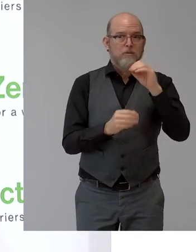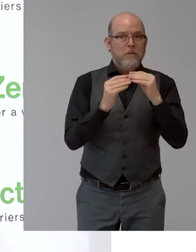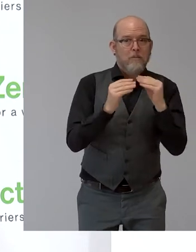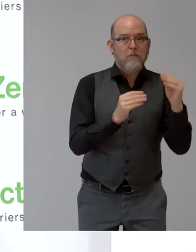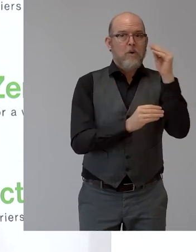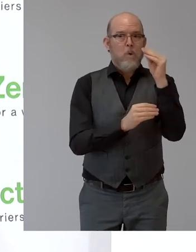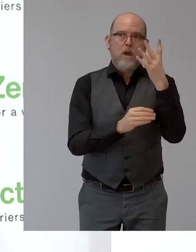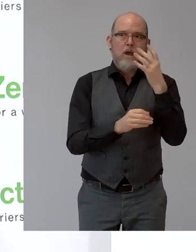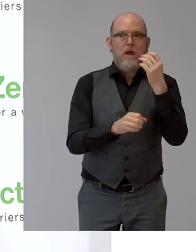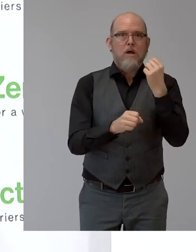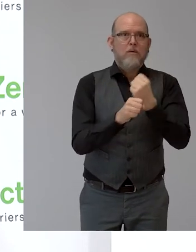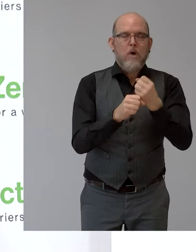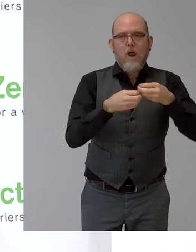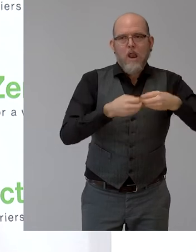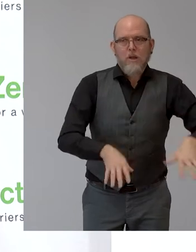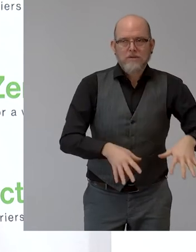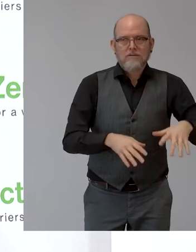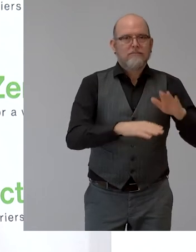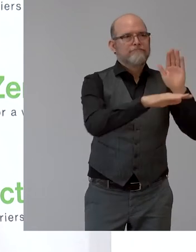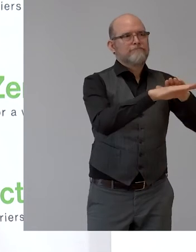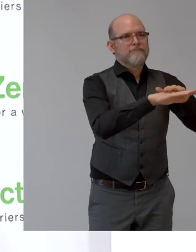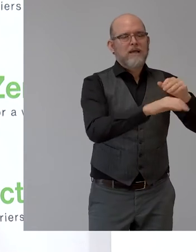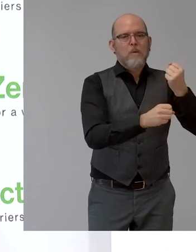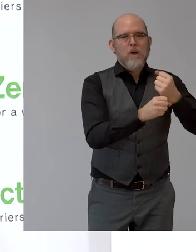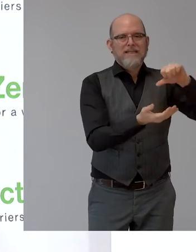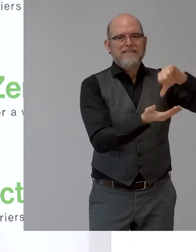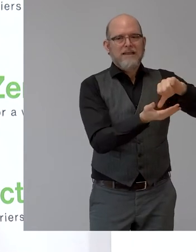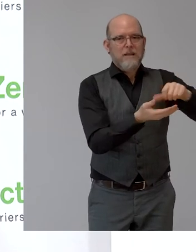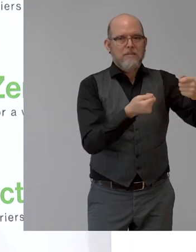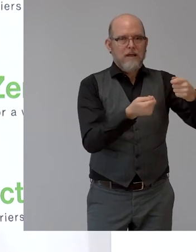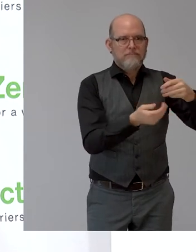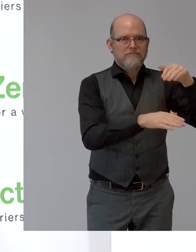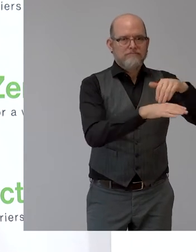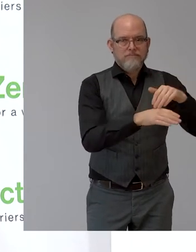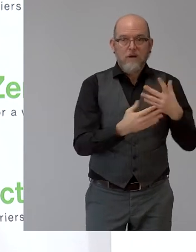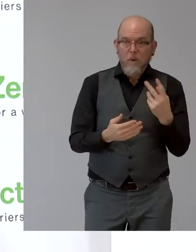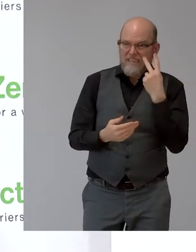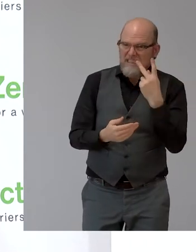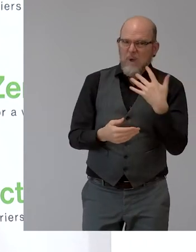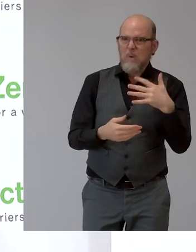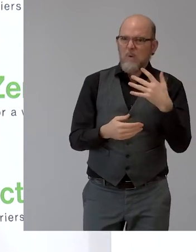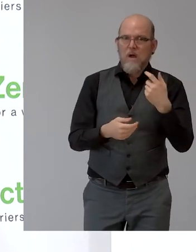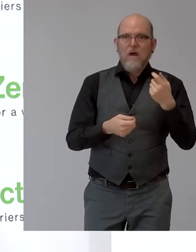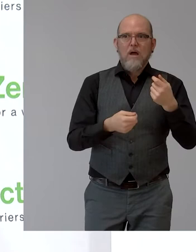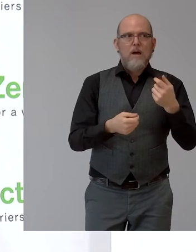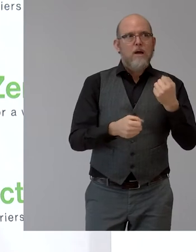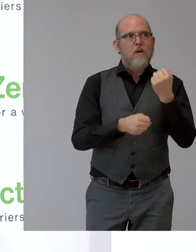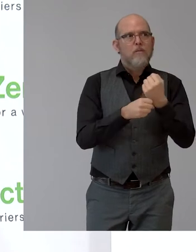gemeldet waren. Das heißt, die Pandemie wirkt sich natürlich sehr stark auf die Beschäftigungssituation aus. Und es